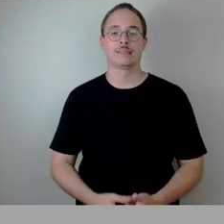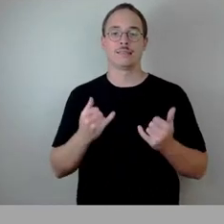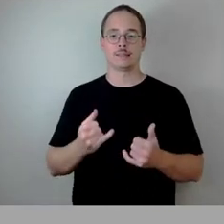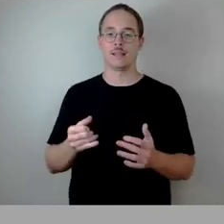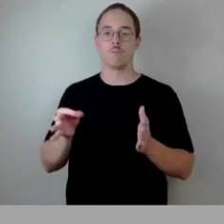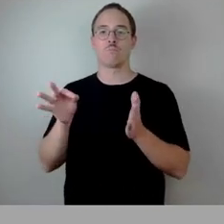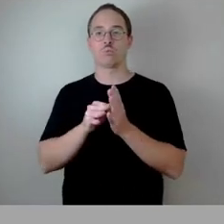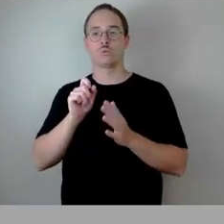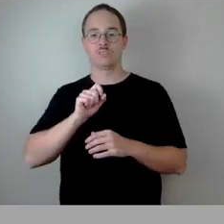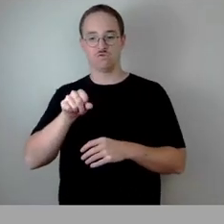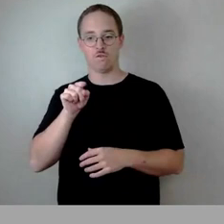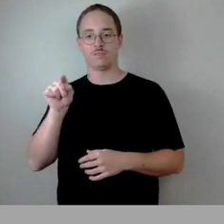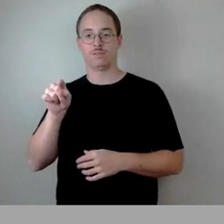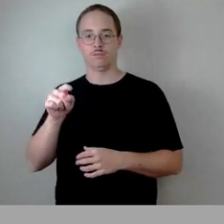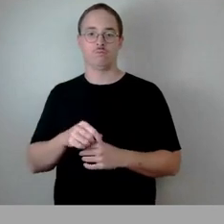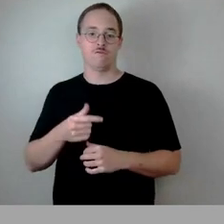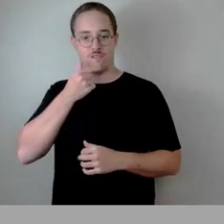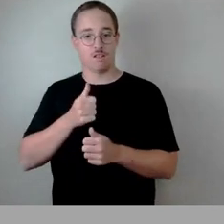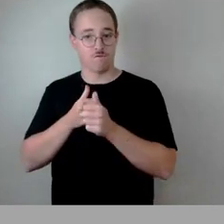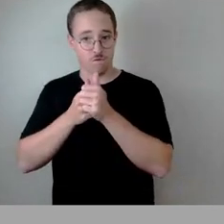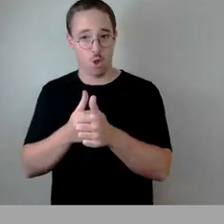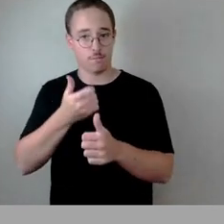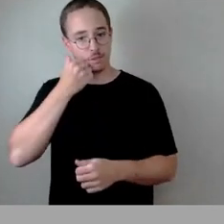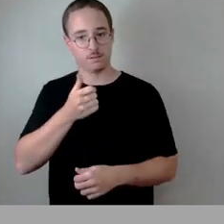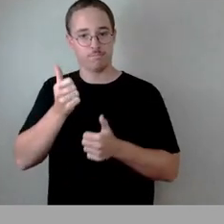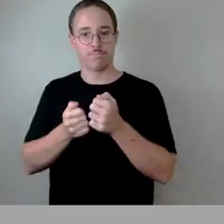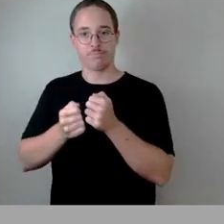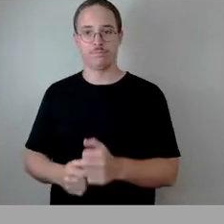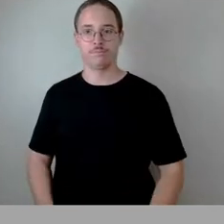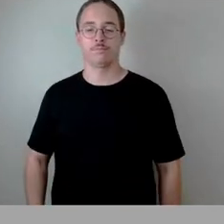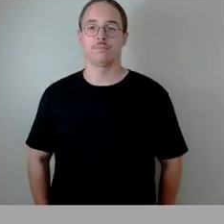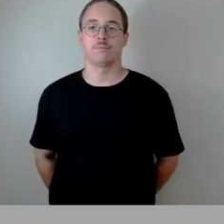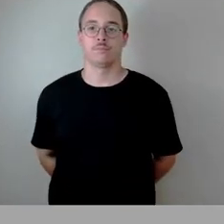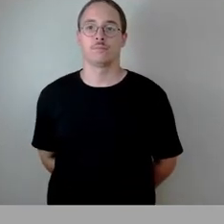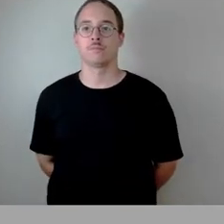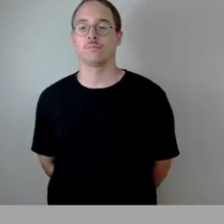folgen möchte, den bitte ich jetzt um das Stimmzeichen.